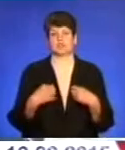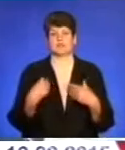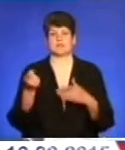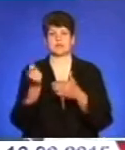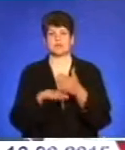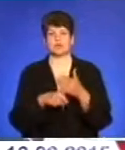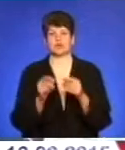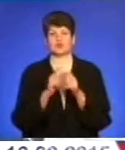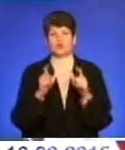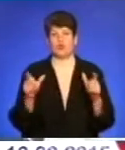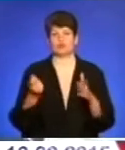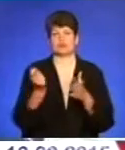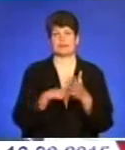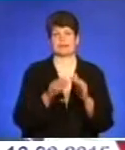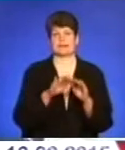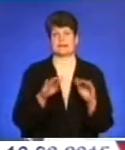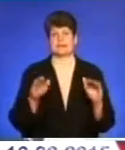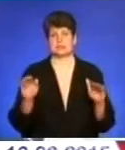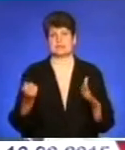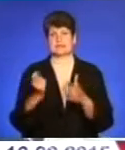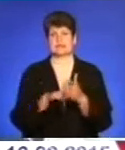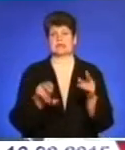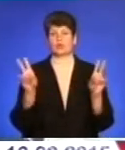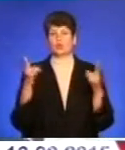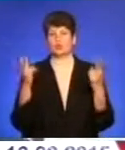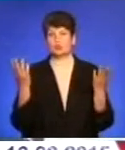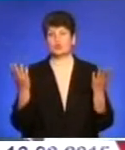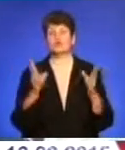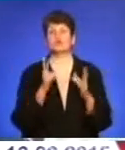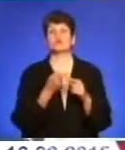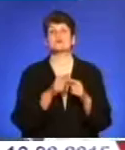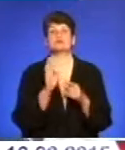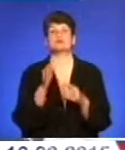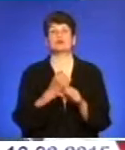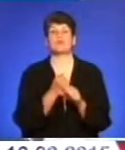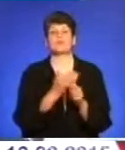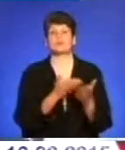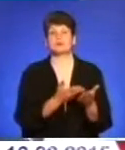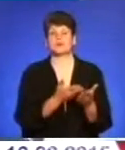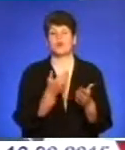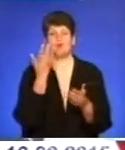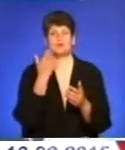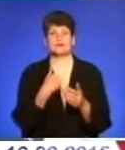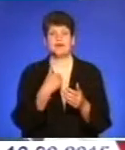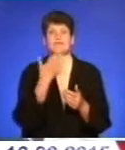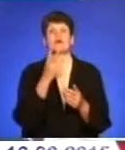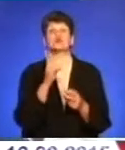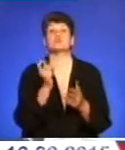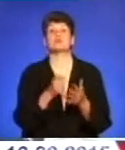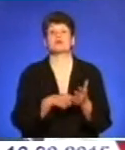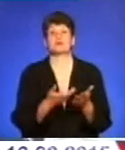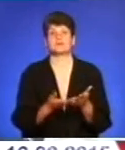школу, закриють дитячий садок, закриють клуб. Хто це буде робити? Коли я питаю, хто закриє,